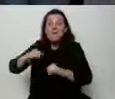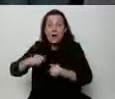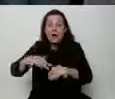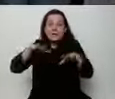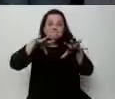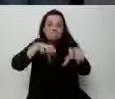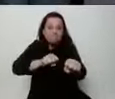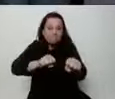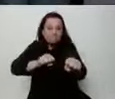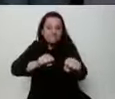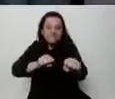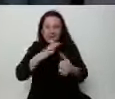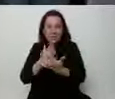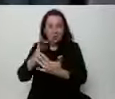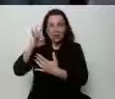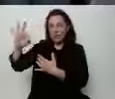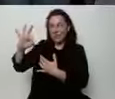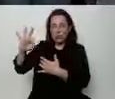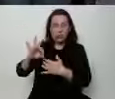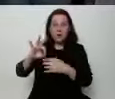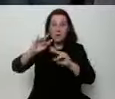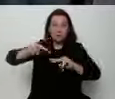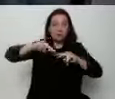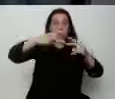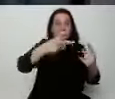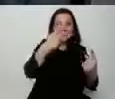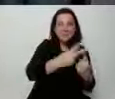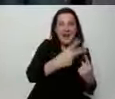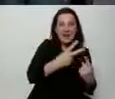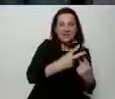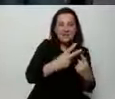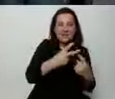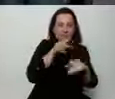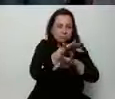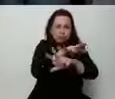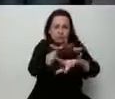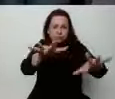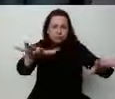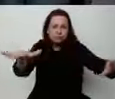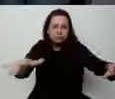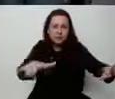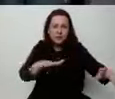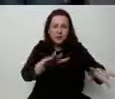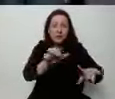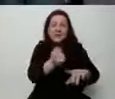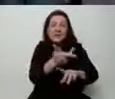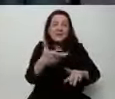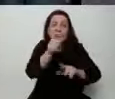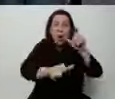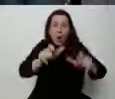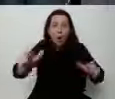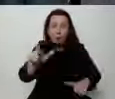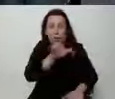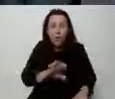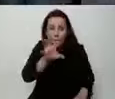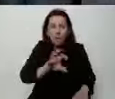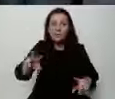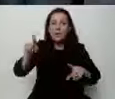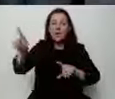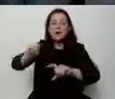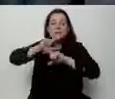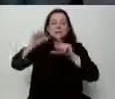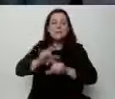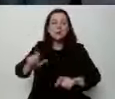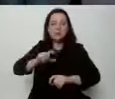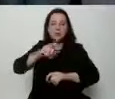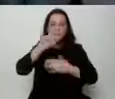przekładał na monopol telewizji publicznej, która dociera do tak wielu ludzi, przez cały czas prezentując tematy zastępcze, przez cały